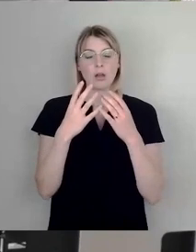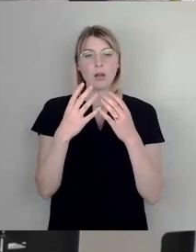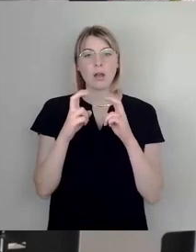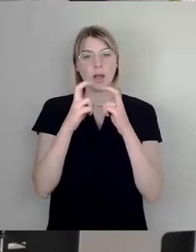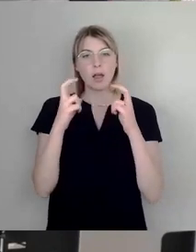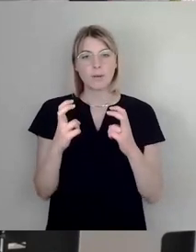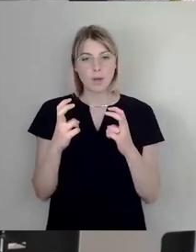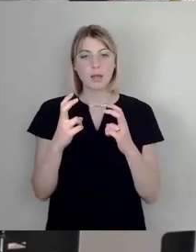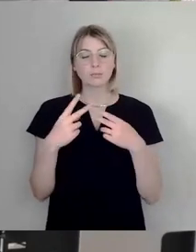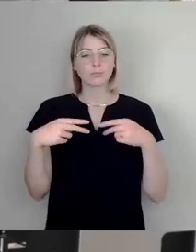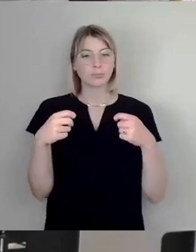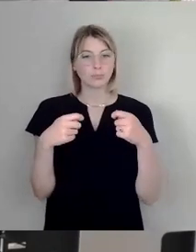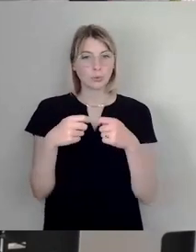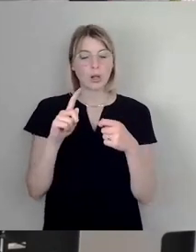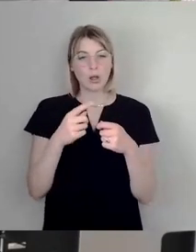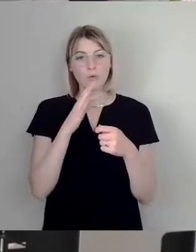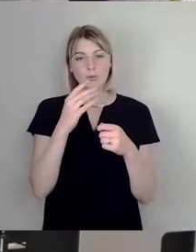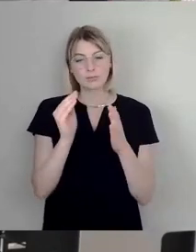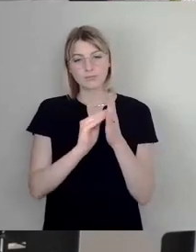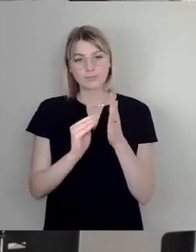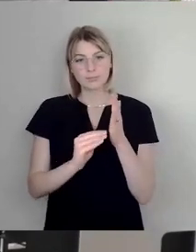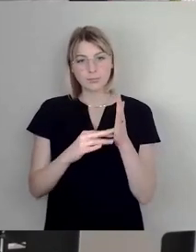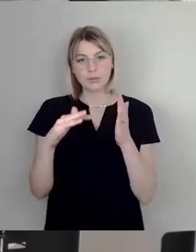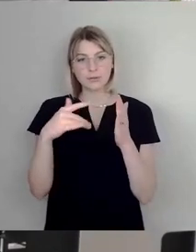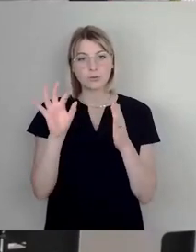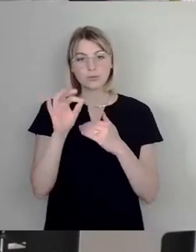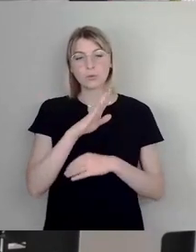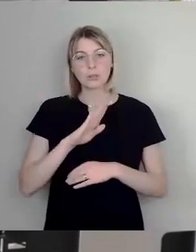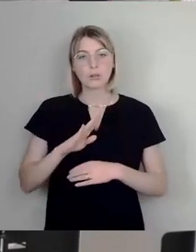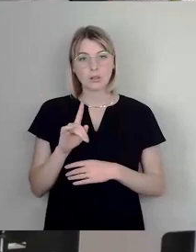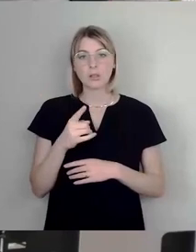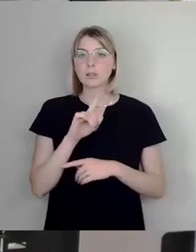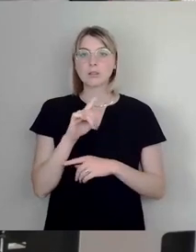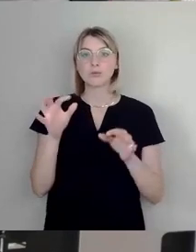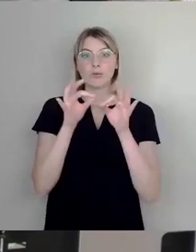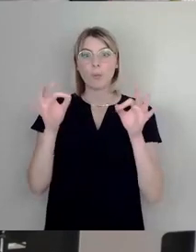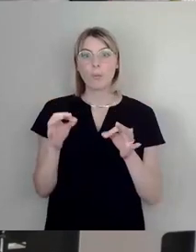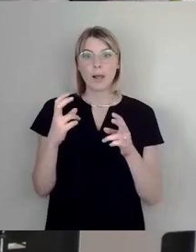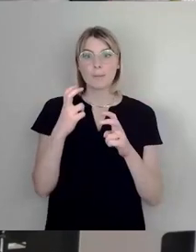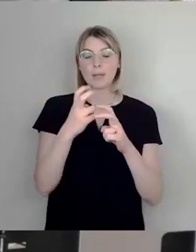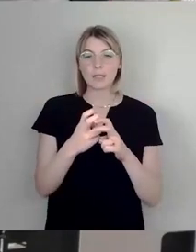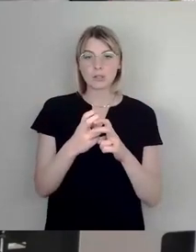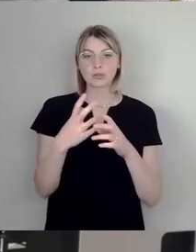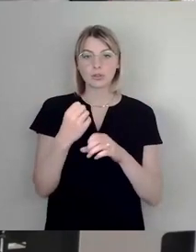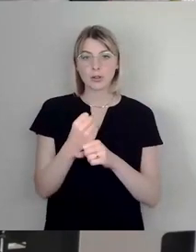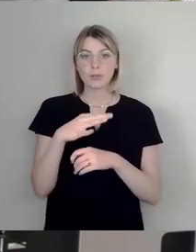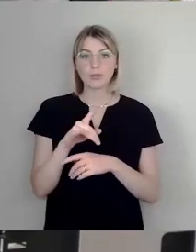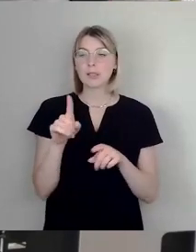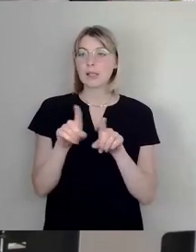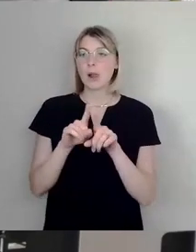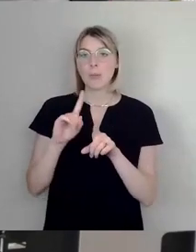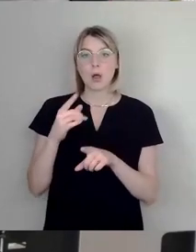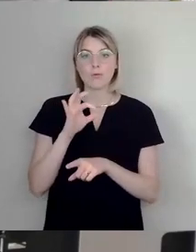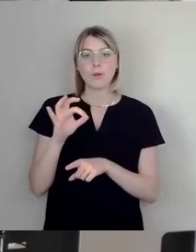Germanisierung Sachsens geschrieben. Das war der ausschlagende Punkt, nicht eine formale Mitgliedschaft. Das gleiche könnte man bei Fritz Löffler sagen, wo eine